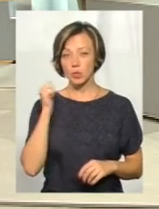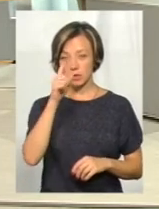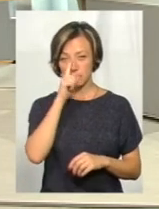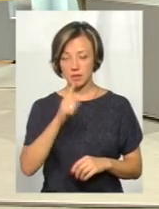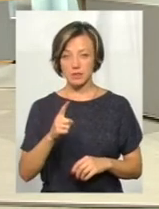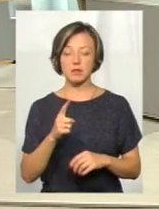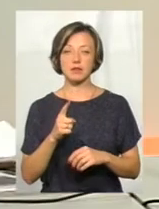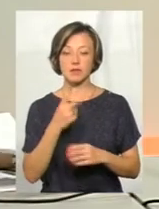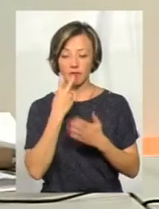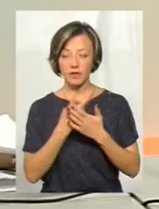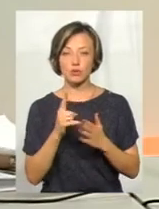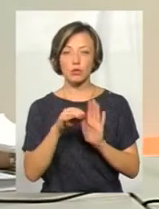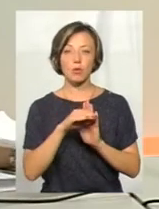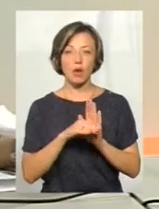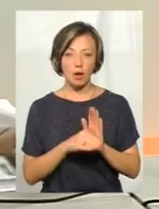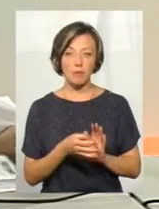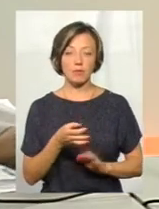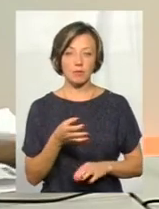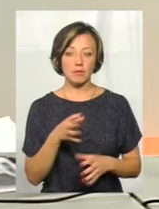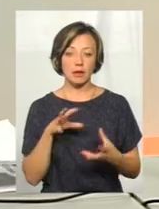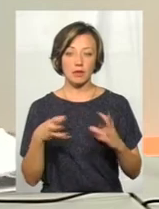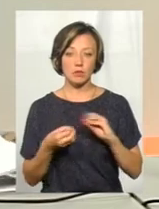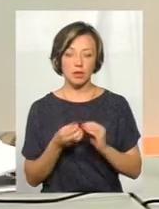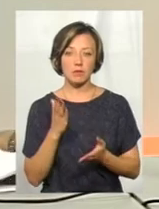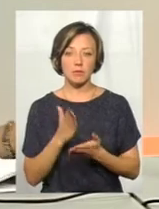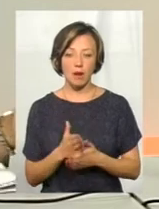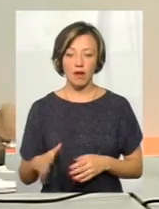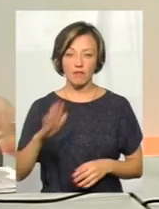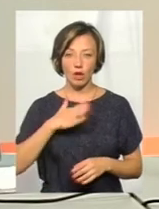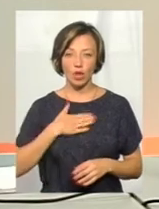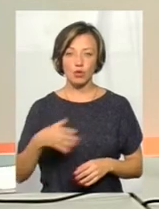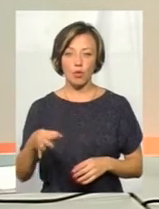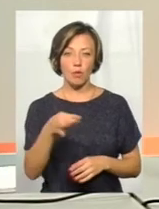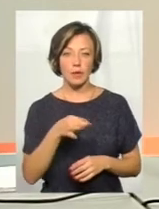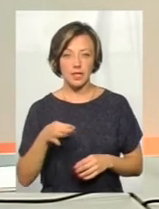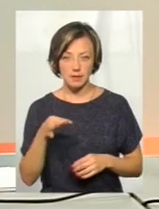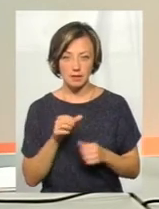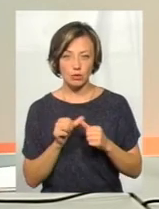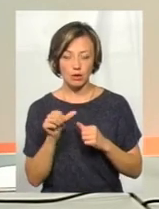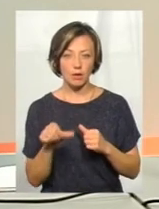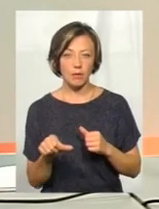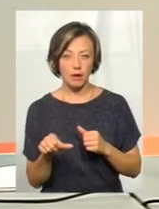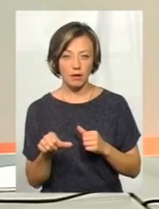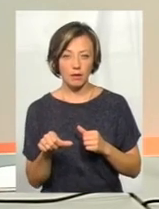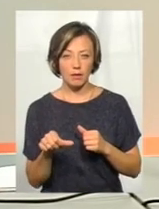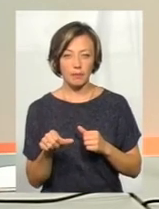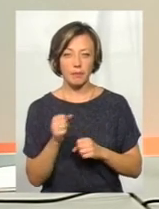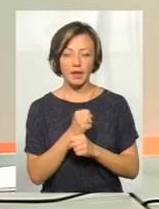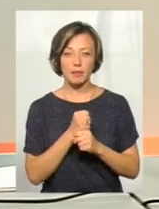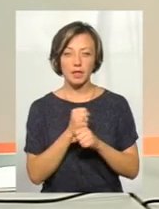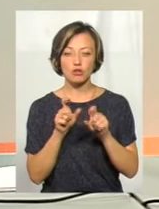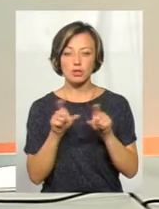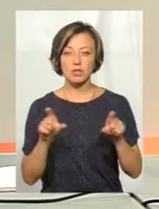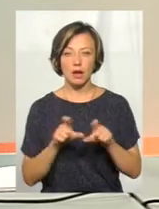є досить ефективною в межах області. І, зокрема, ті аптечні